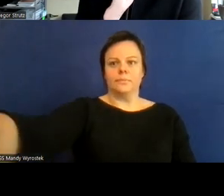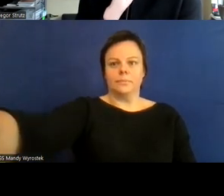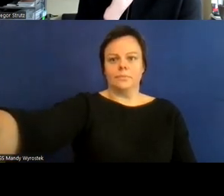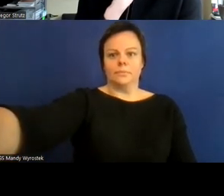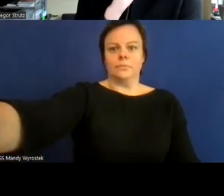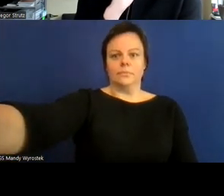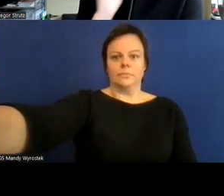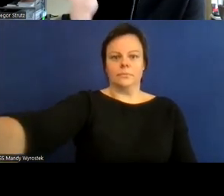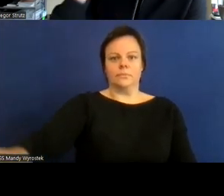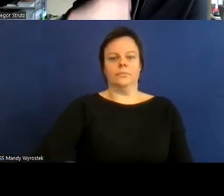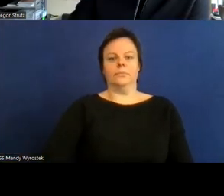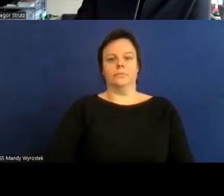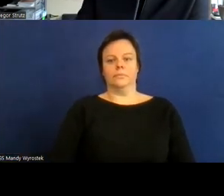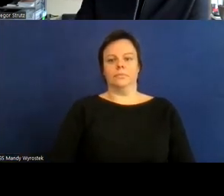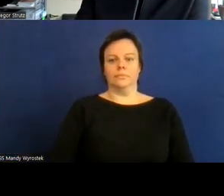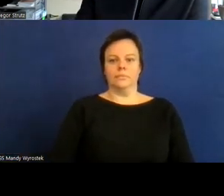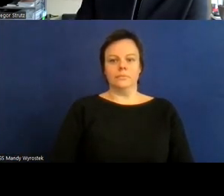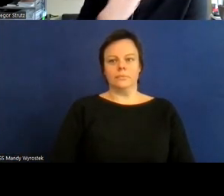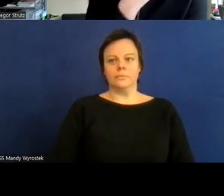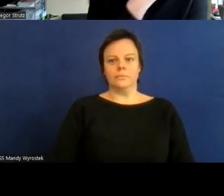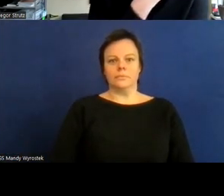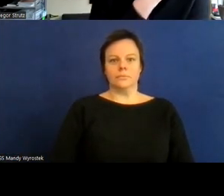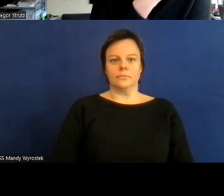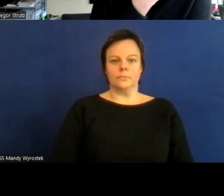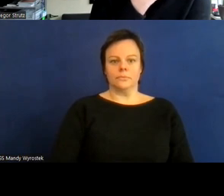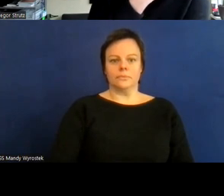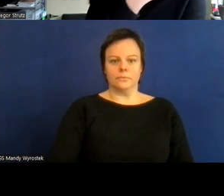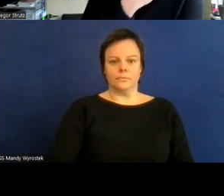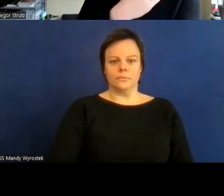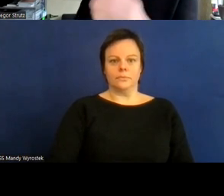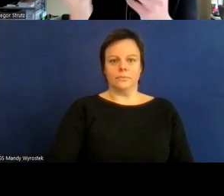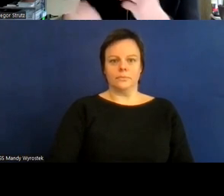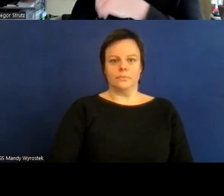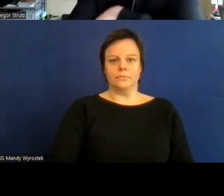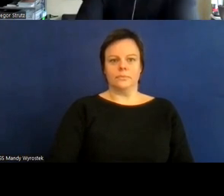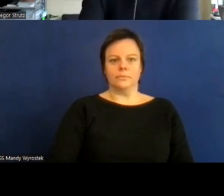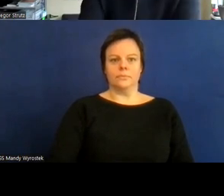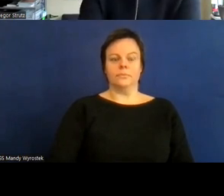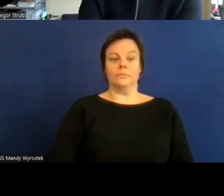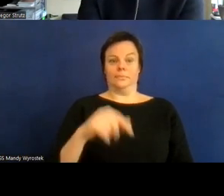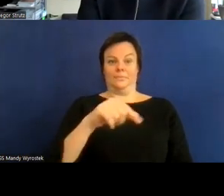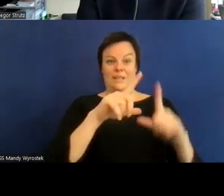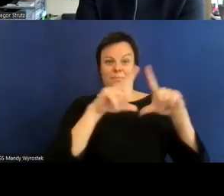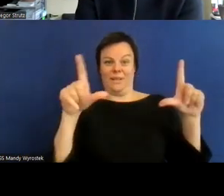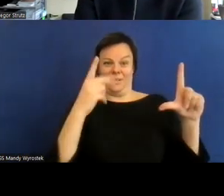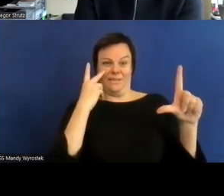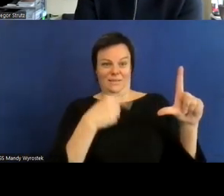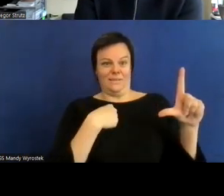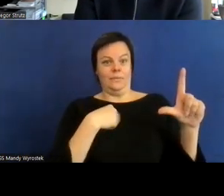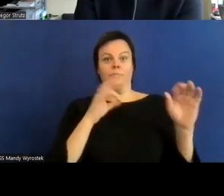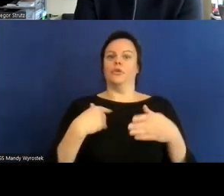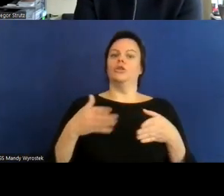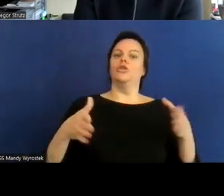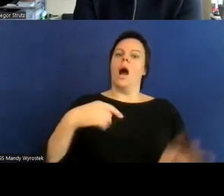geboren und das heißt im umkehrschluss dass 97 prozent aller menschen mit behinderungen in deutschland ihre